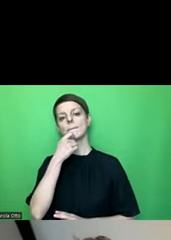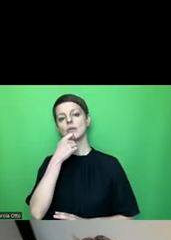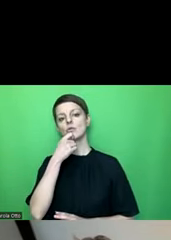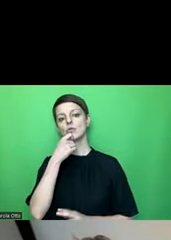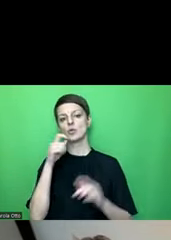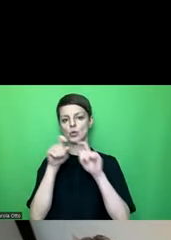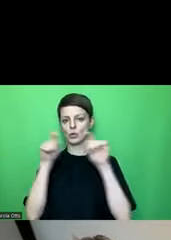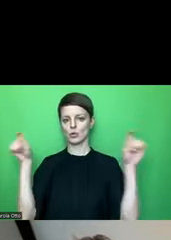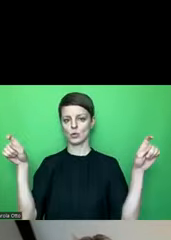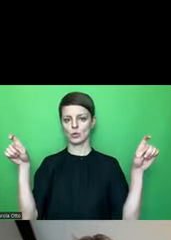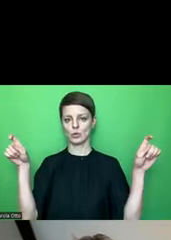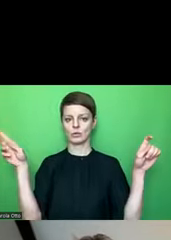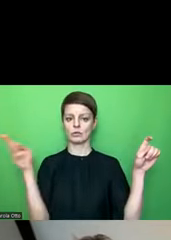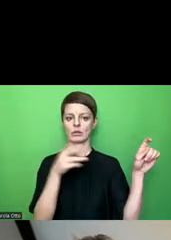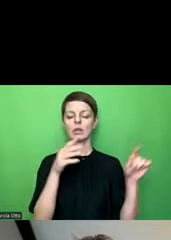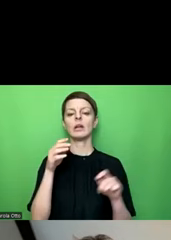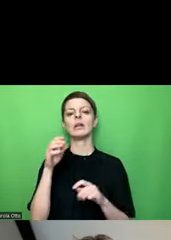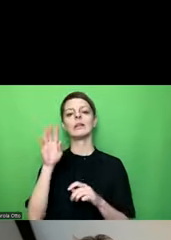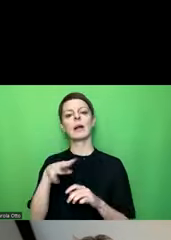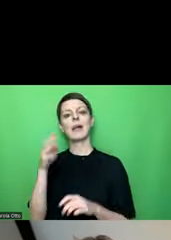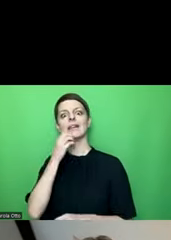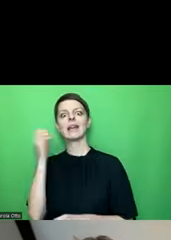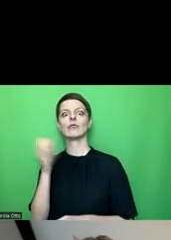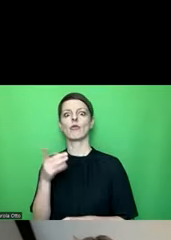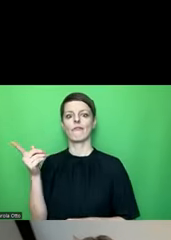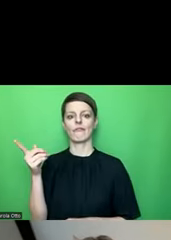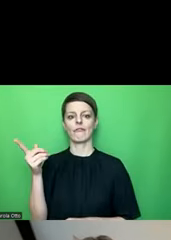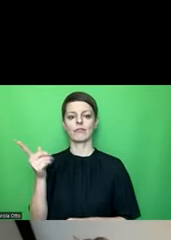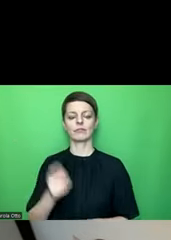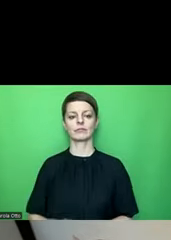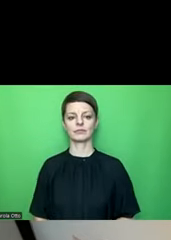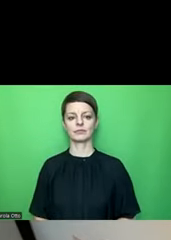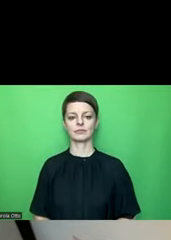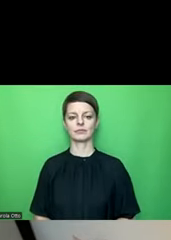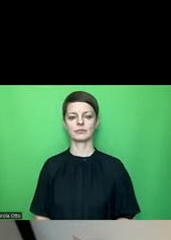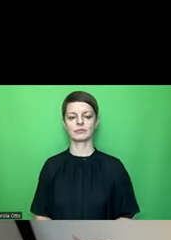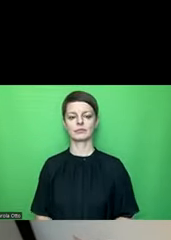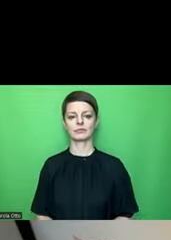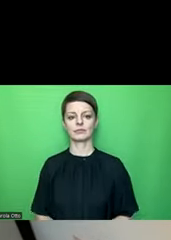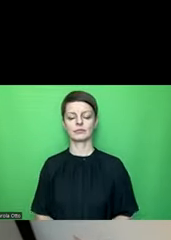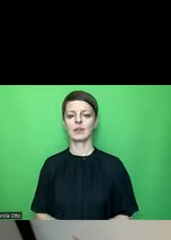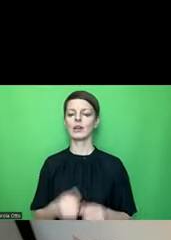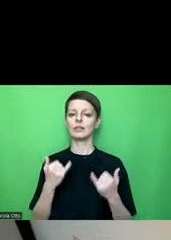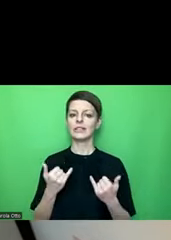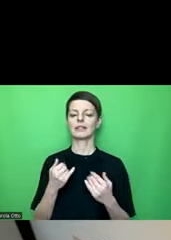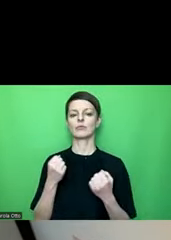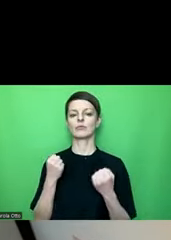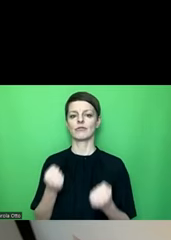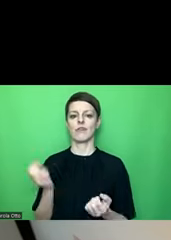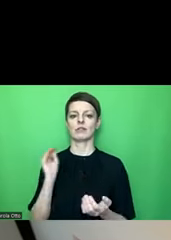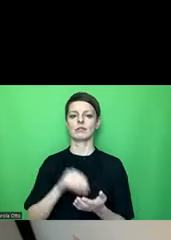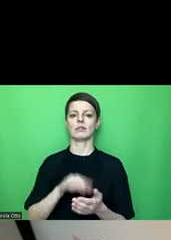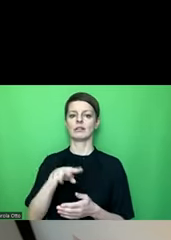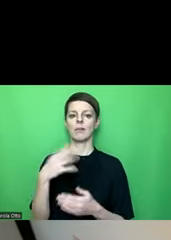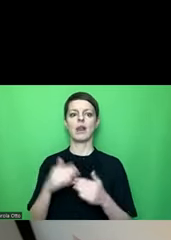hier der Eintrag Tabellen Entwurf. Und es ist ganz wichtig, dass ich festlege, wie diese Tabelle